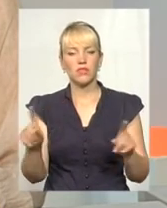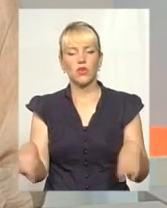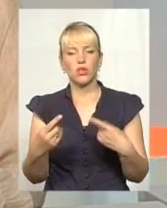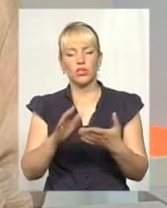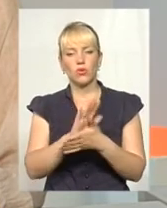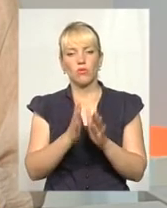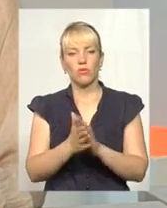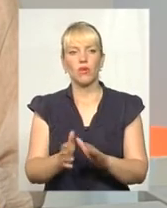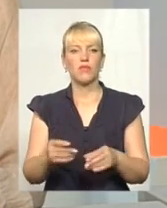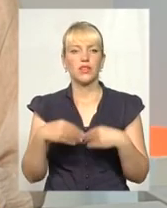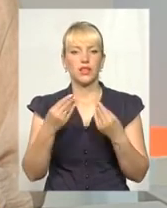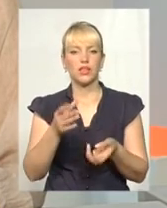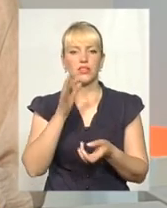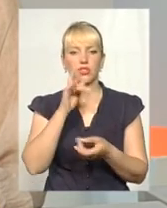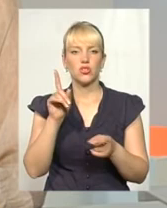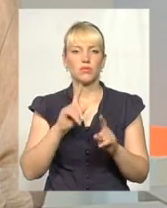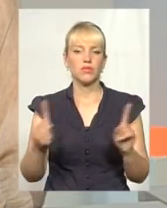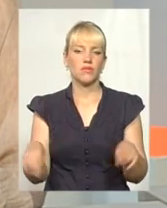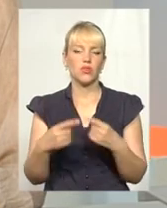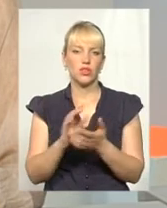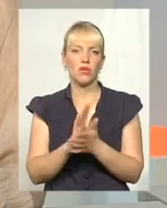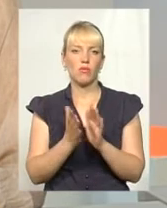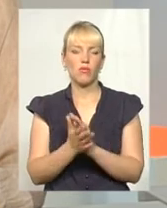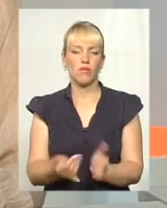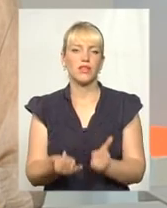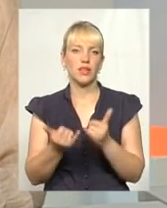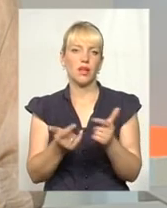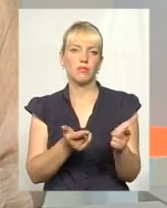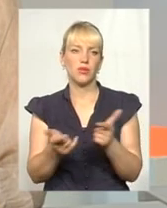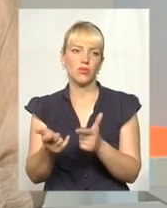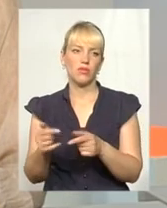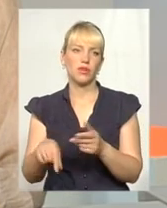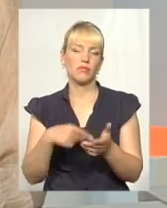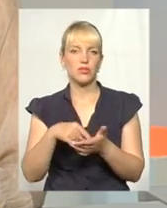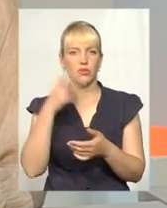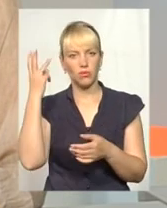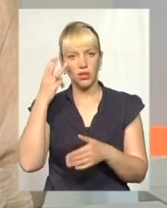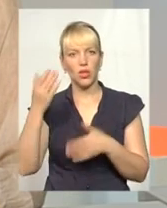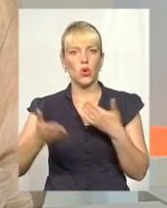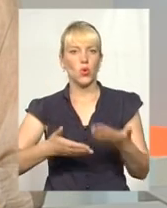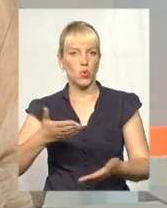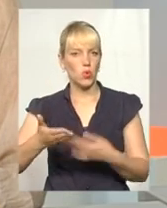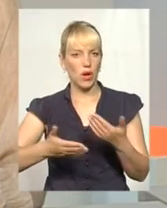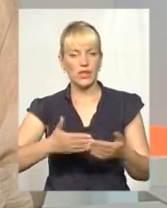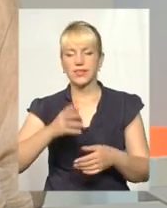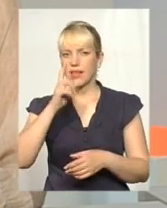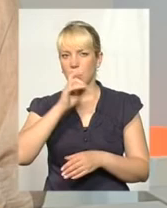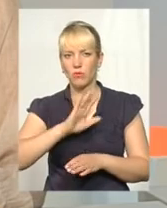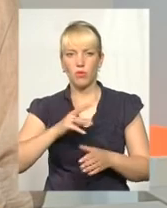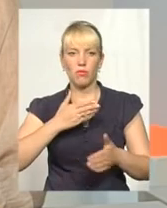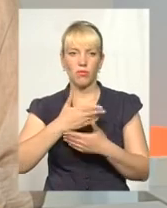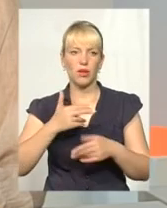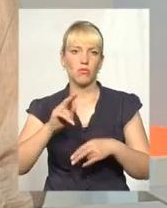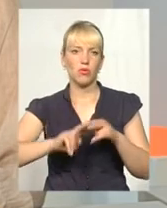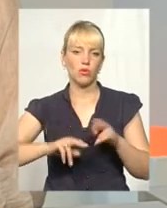надати певний час для створення таких умов, підготовки. Місто Хмельницьке рухається досить непогано, ми будуємо три нових